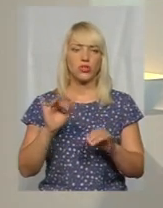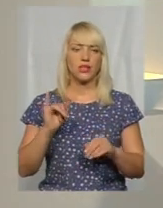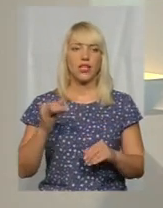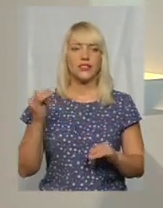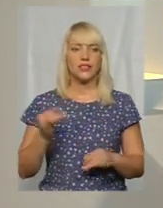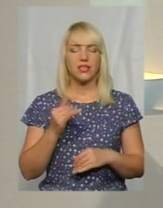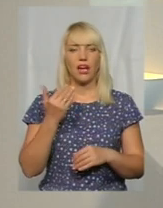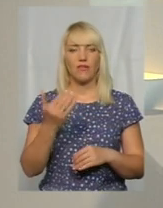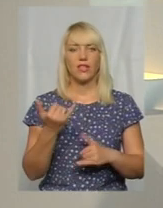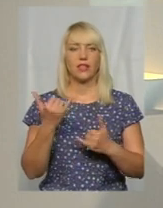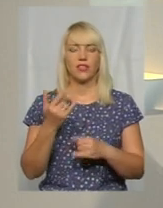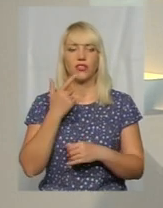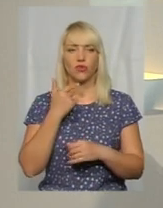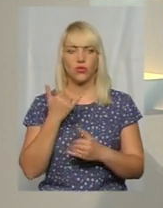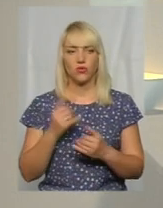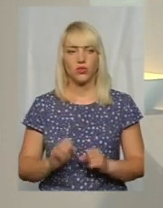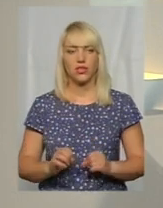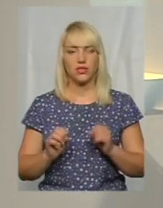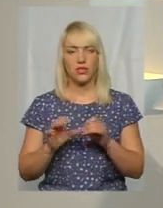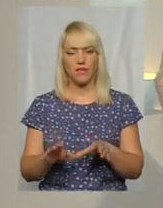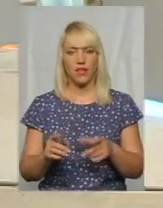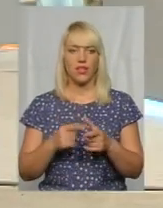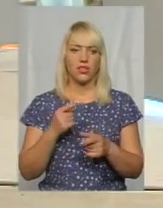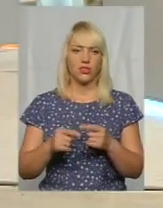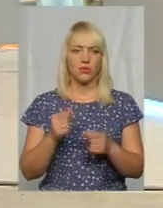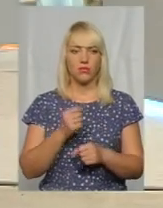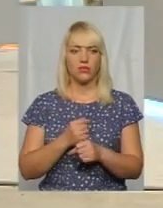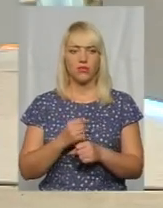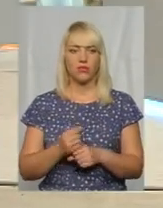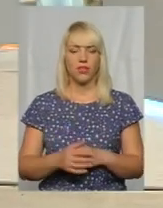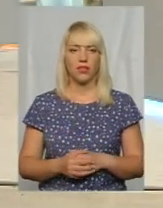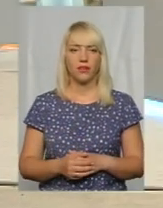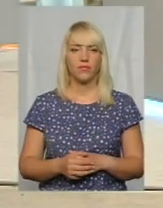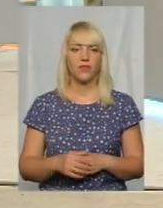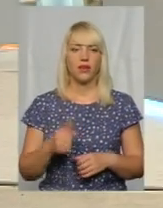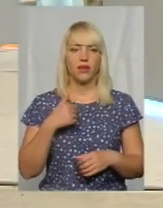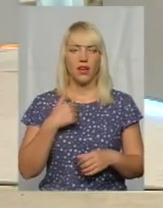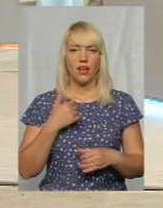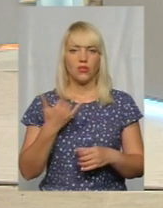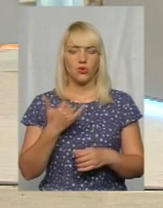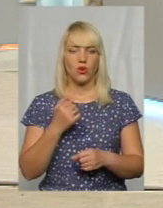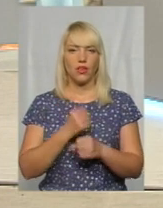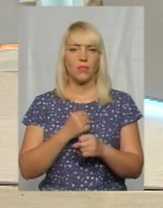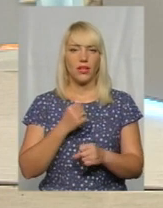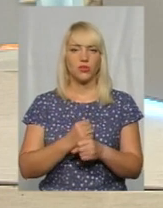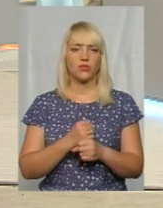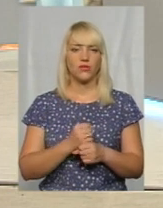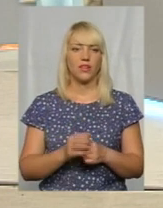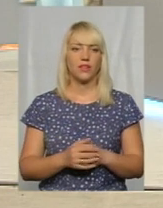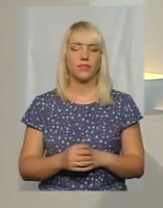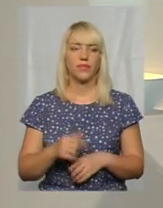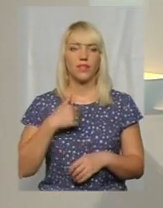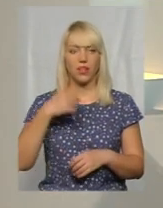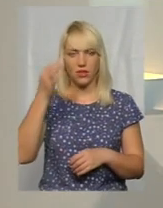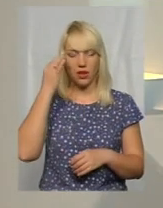цікаво, а ви нині кров здавали, чи все ж таки працювали? Я сьогодні плідно працювала. Це я нагадую